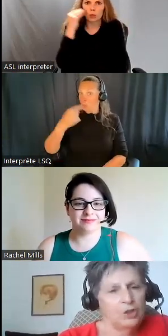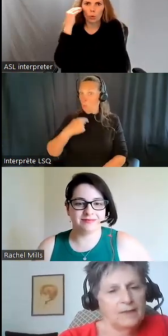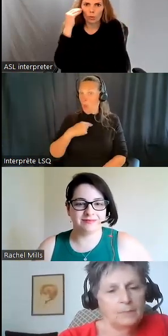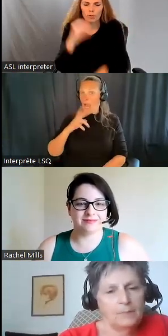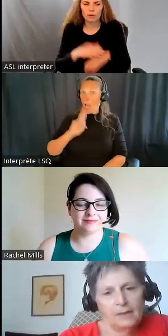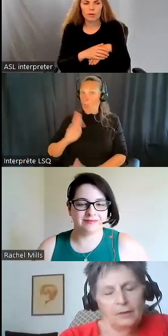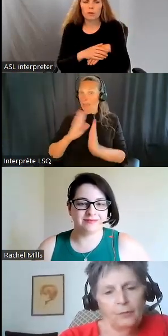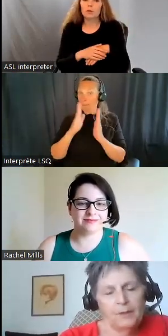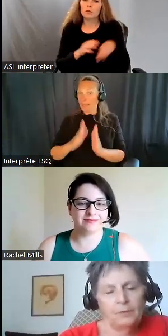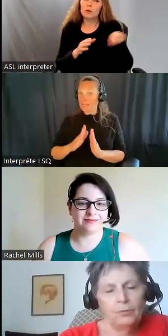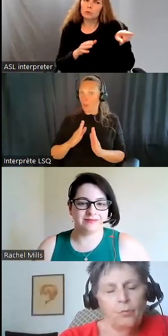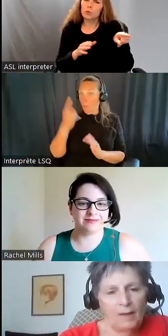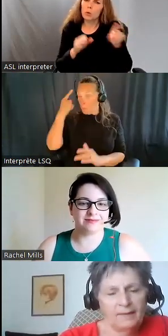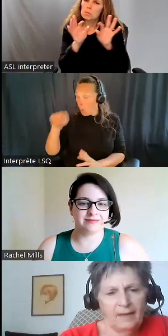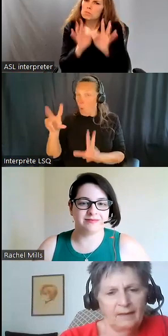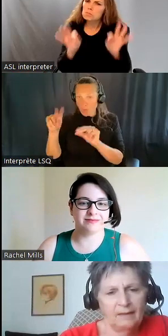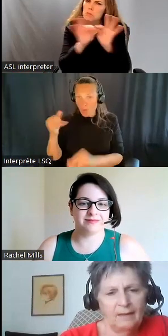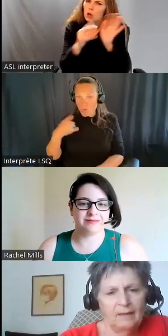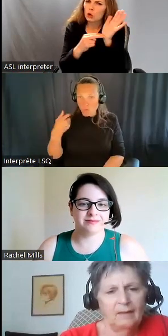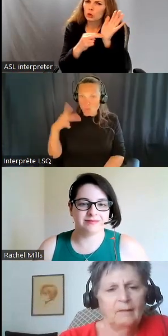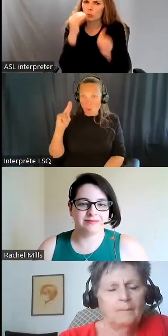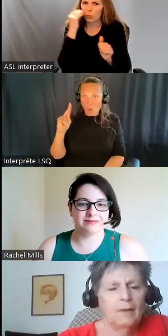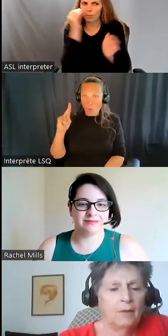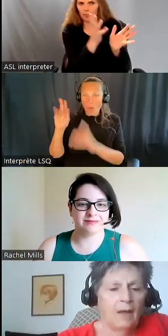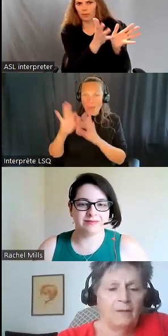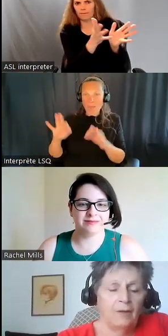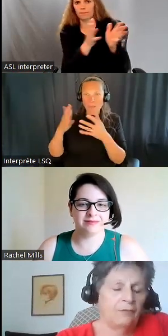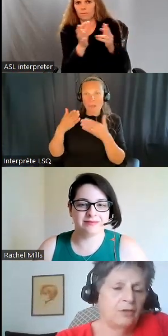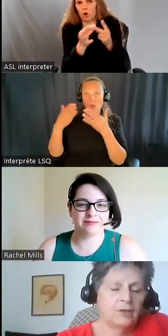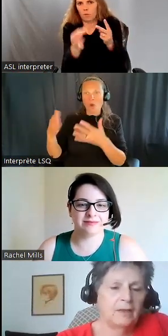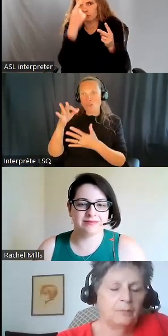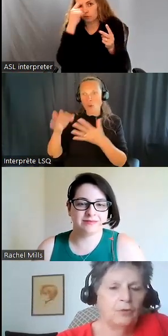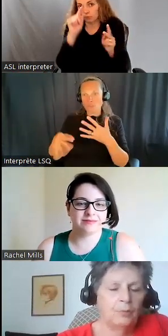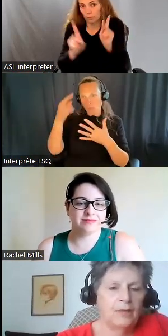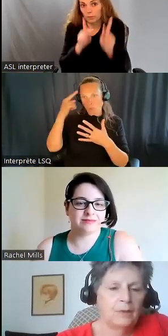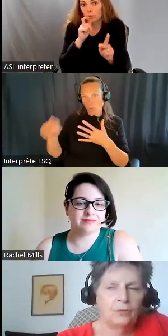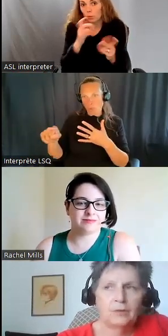Oui, ils ont besoin. Les options doivent être là pour les gens qui veulent ça,